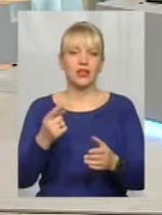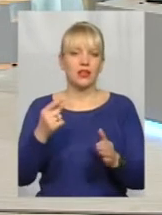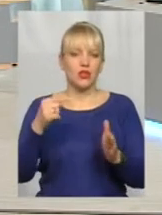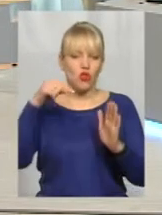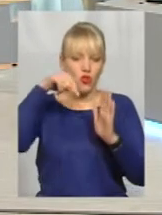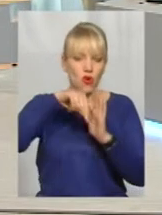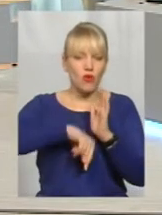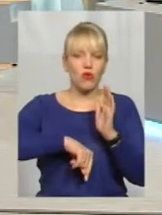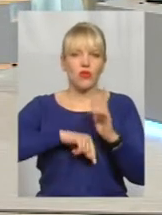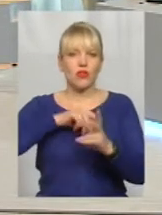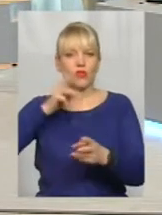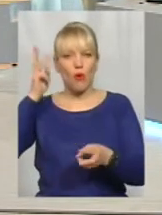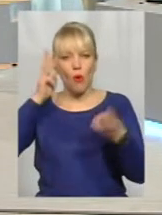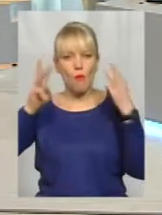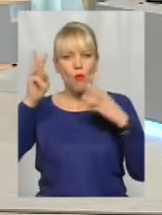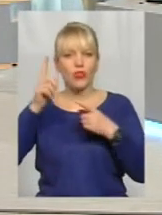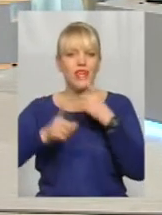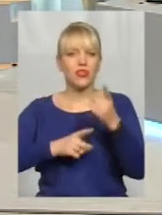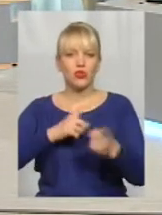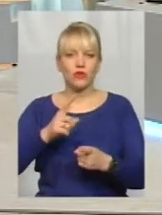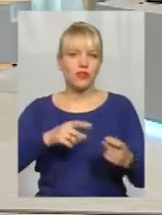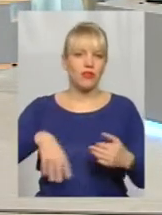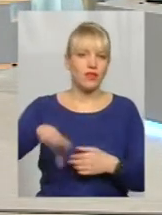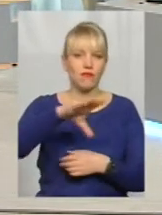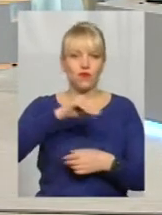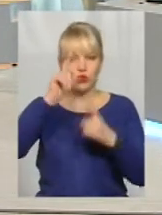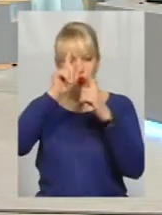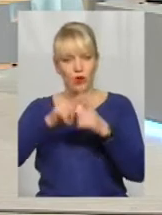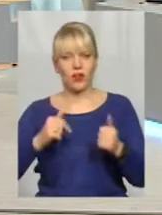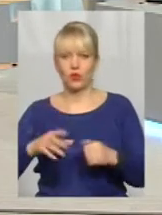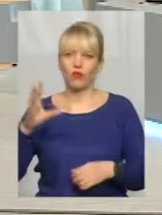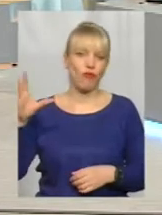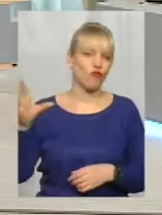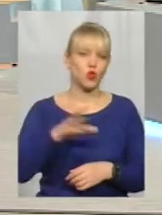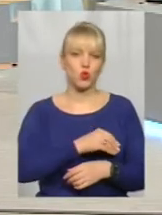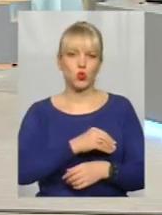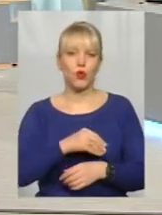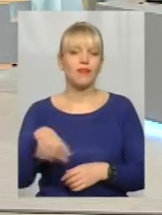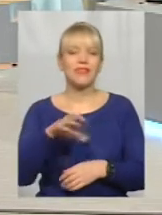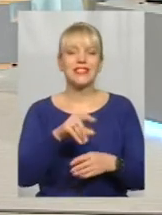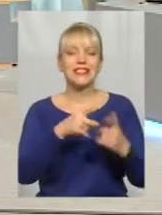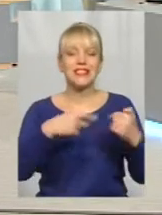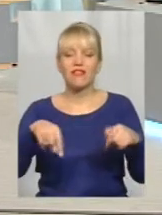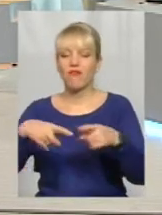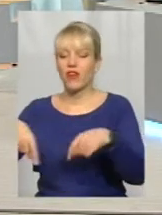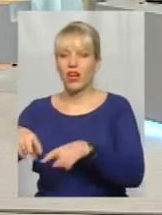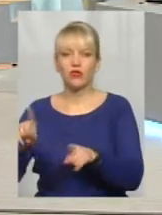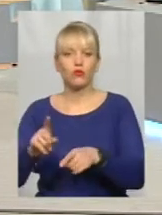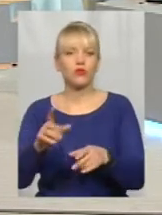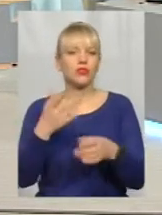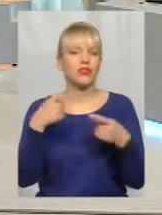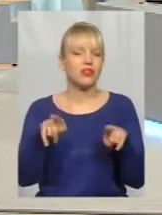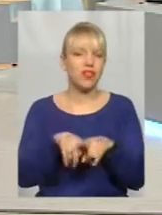модернізувати всю країну. Всю. Всі сфери. Тому що настільки все